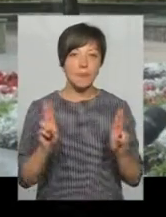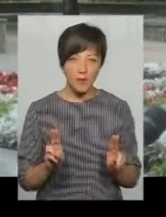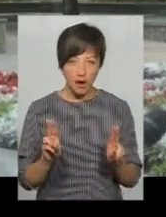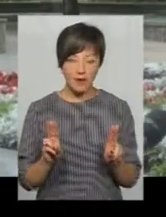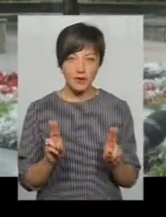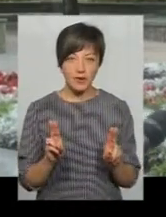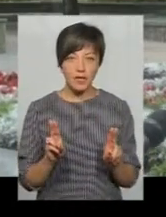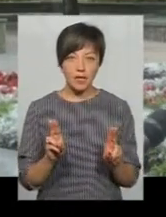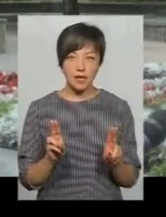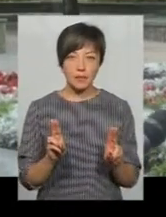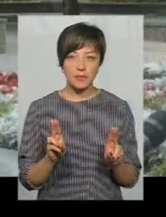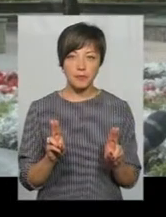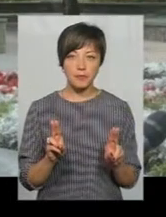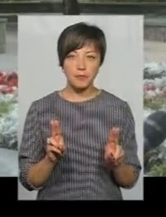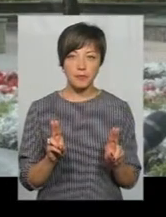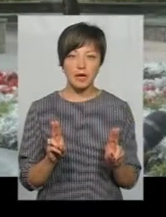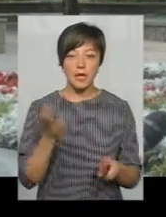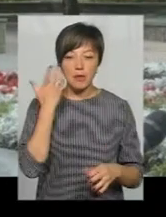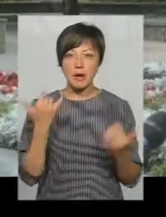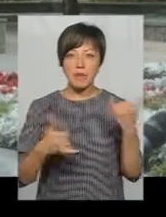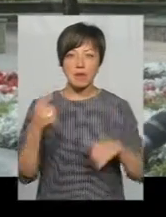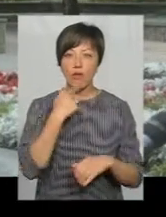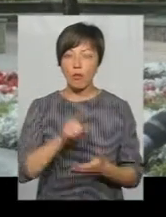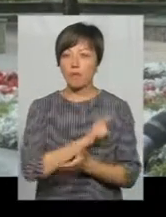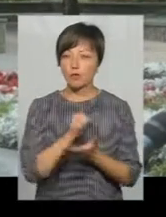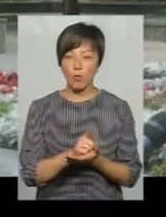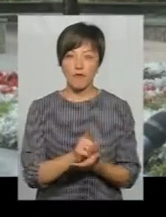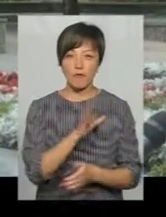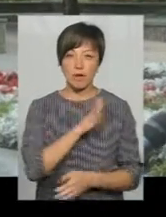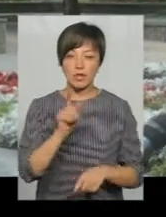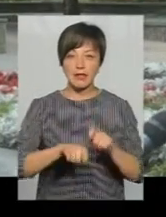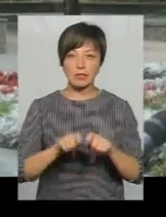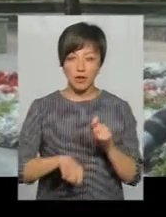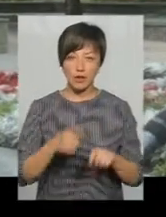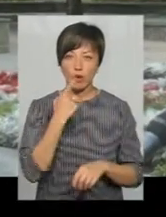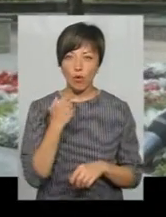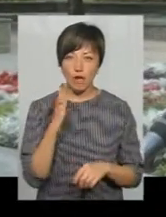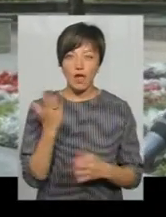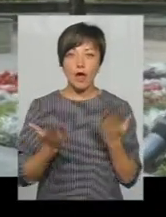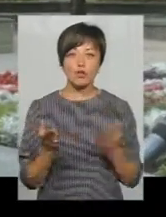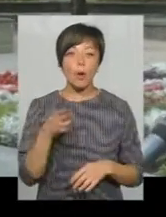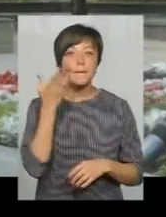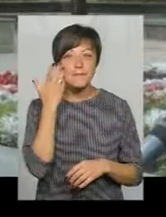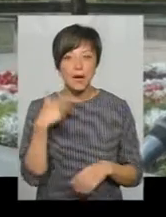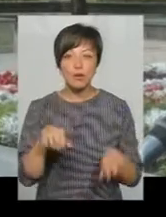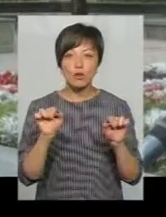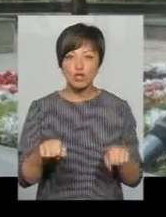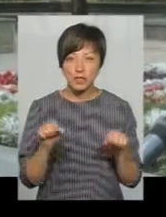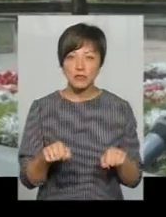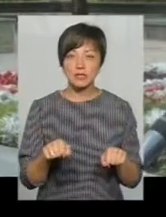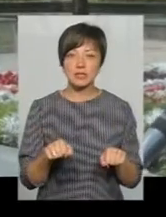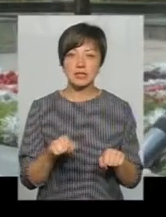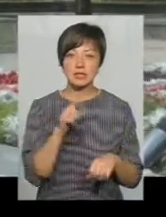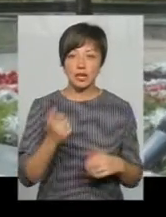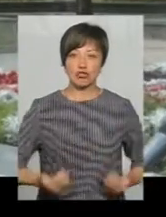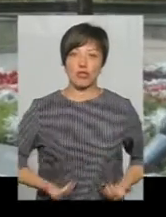при переливанні крові обов'язково повинна бути тестована кров, якщо при можливості за